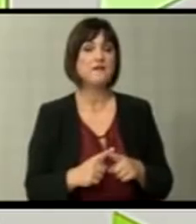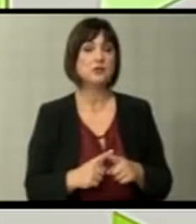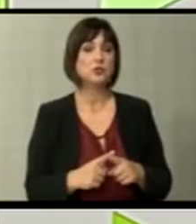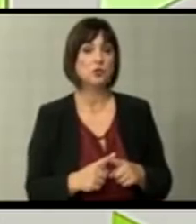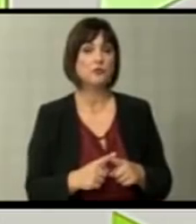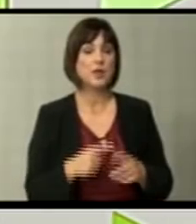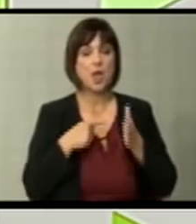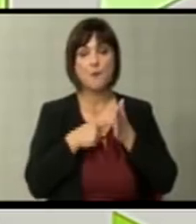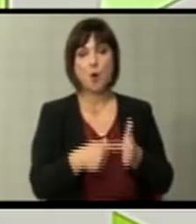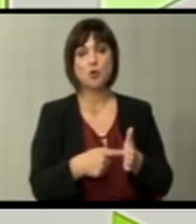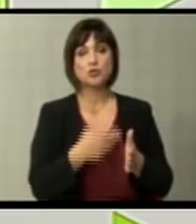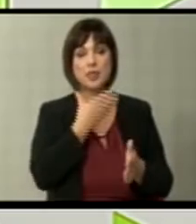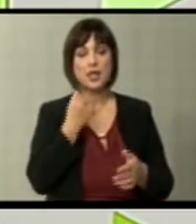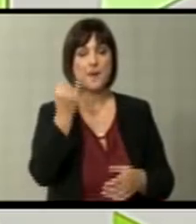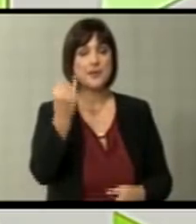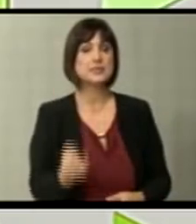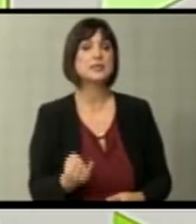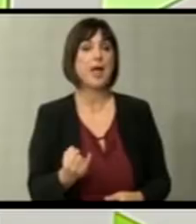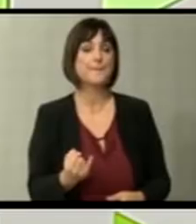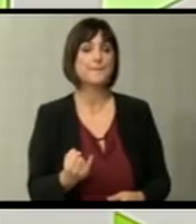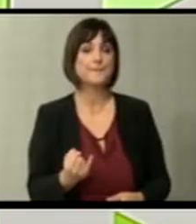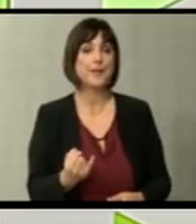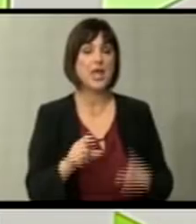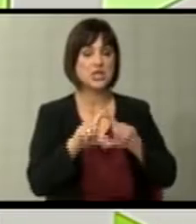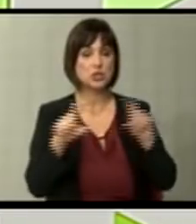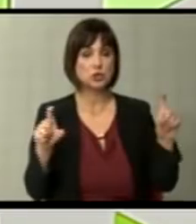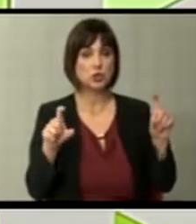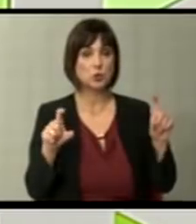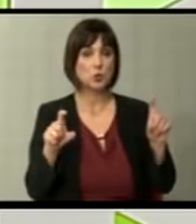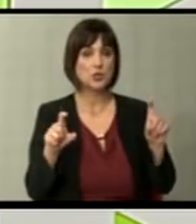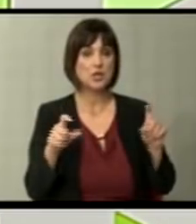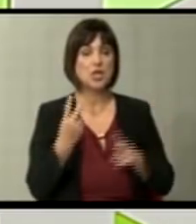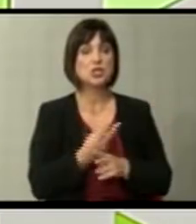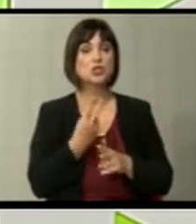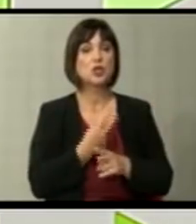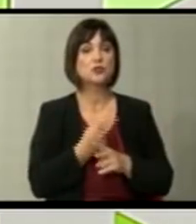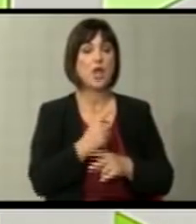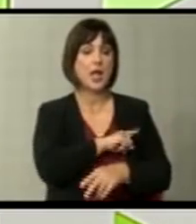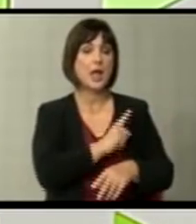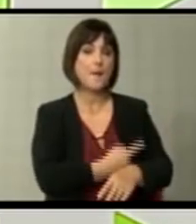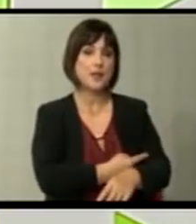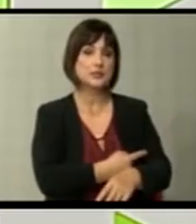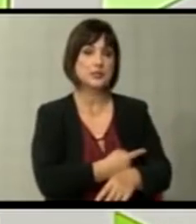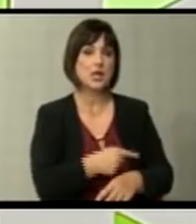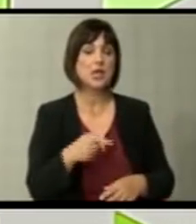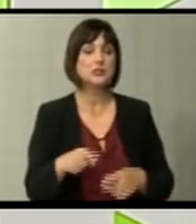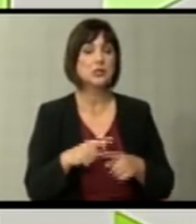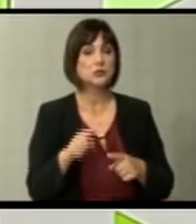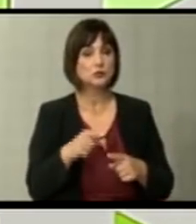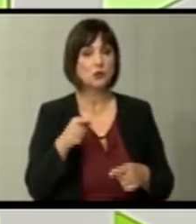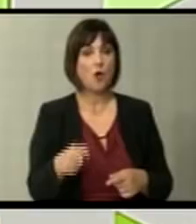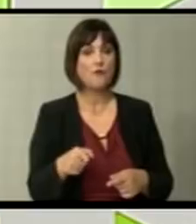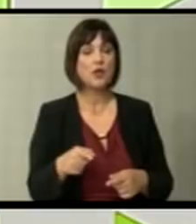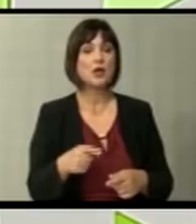ке покажаме дека имаме слаб институционален и државно творен капацитет заради што